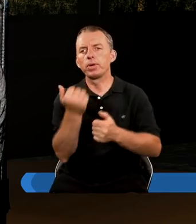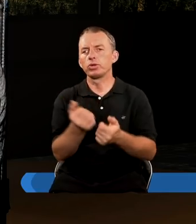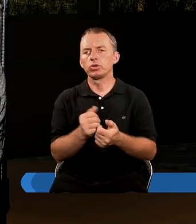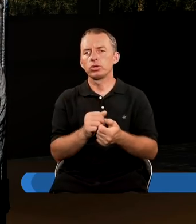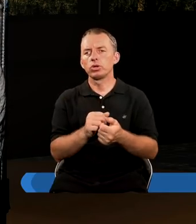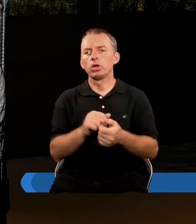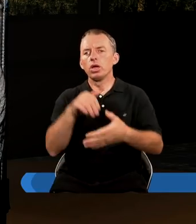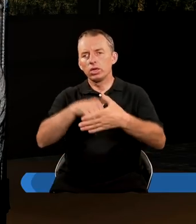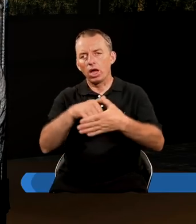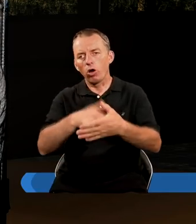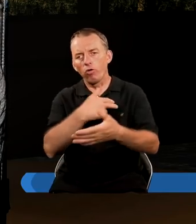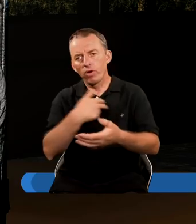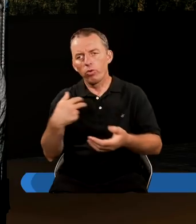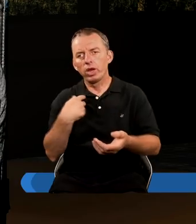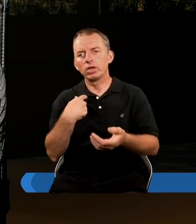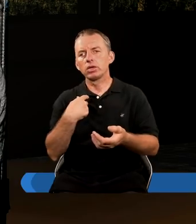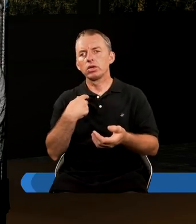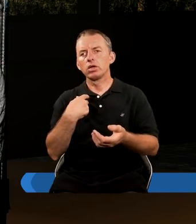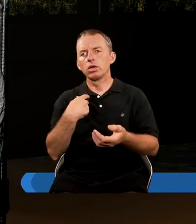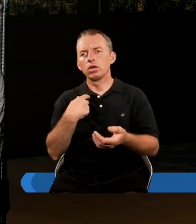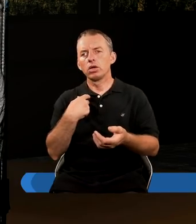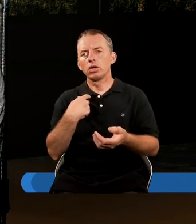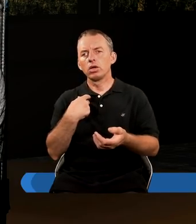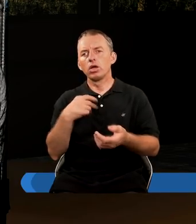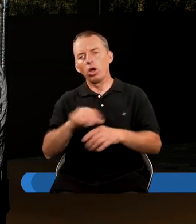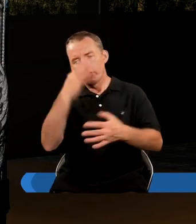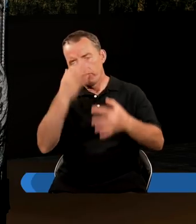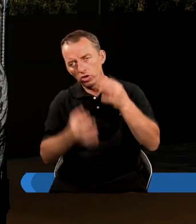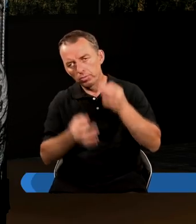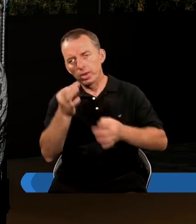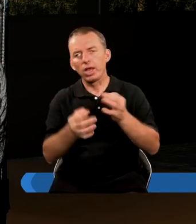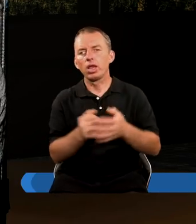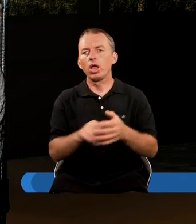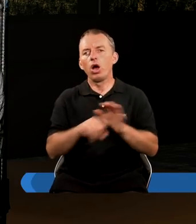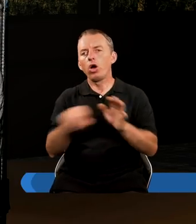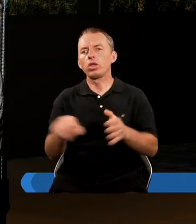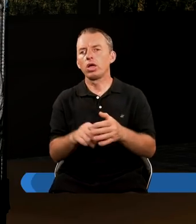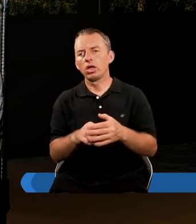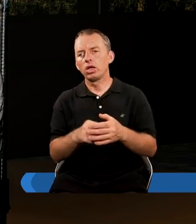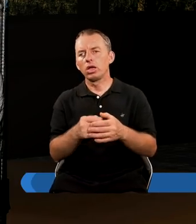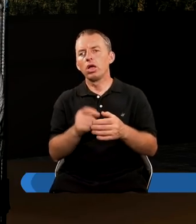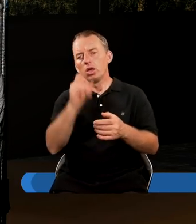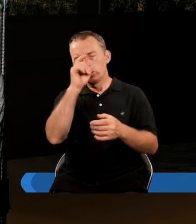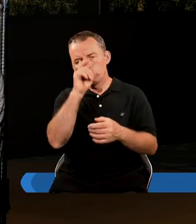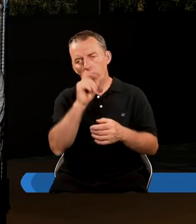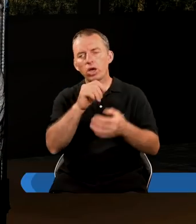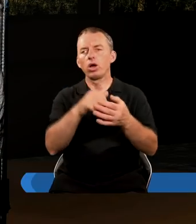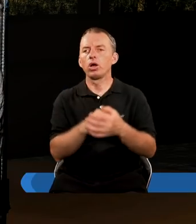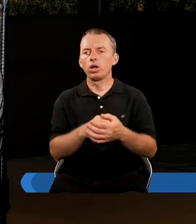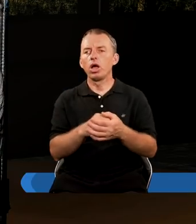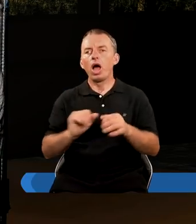zachował nas od zwątpienia, od złego,